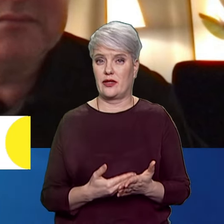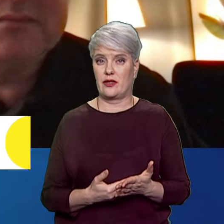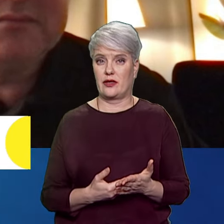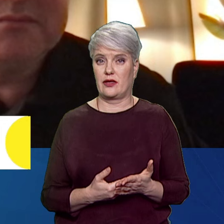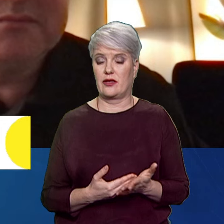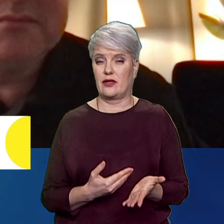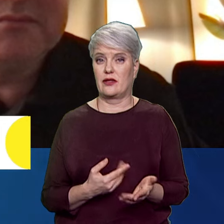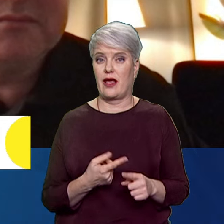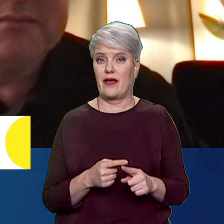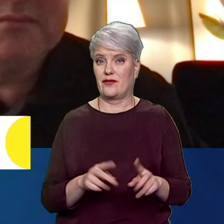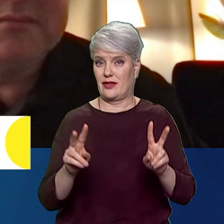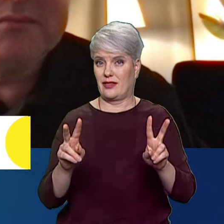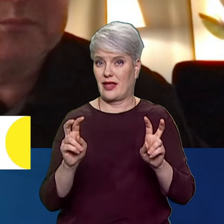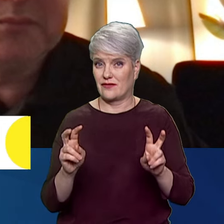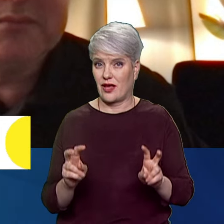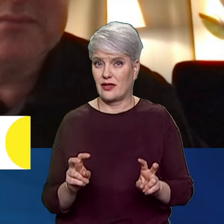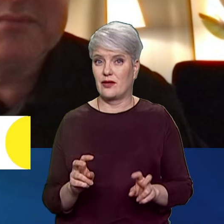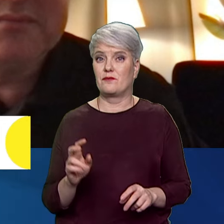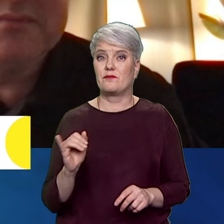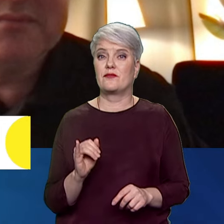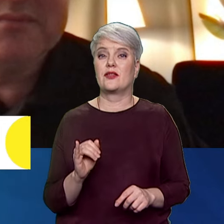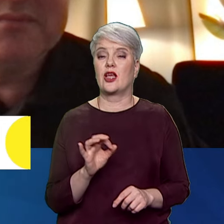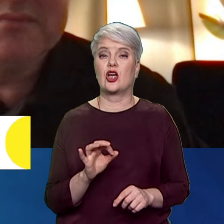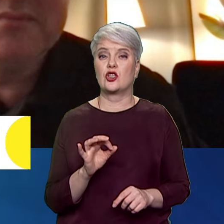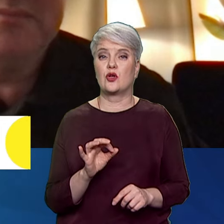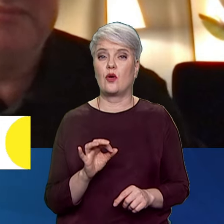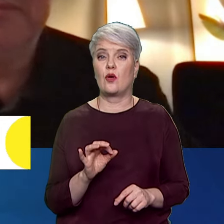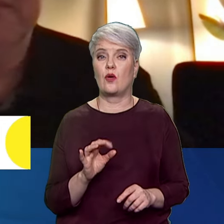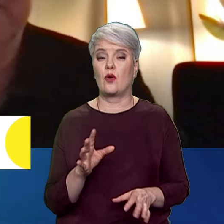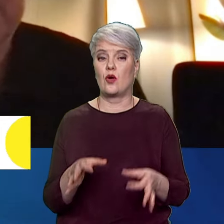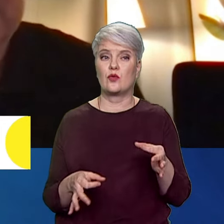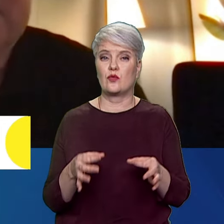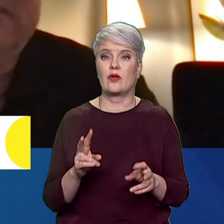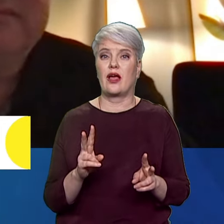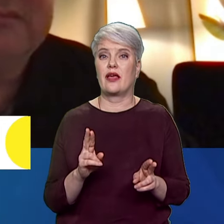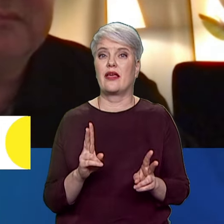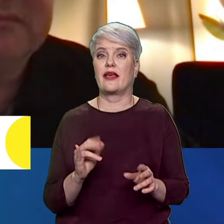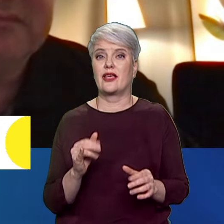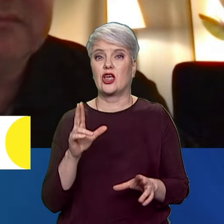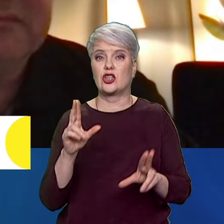назвали, і щодо лав підсудних, які шанси зараз?